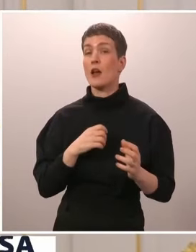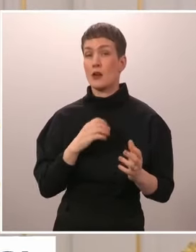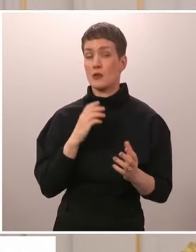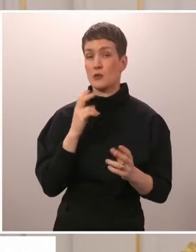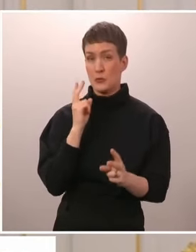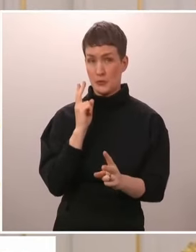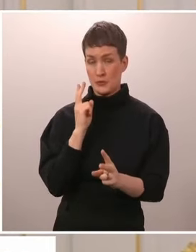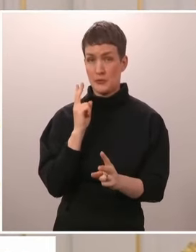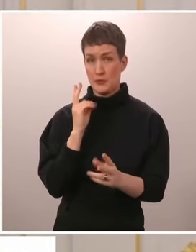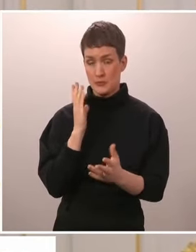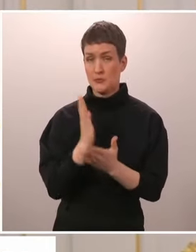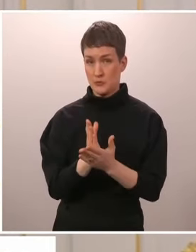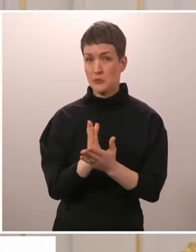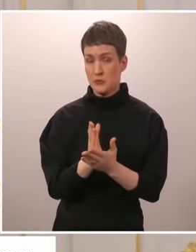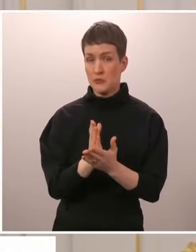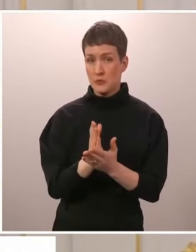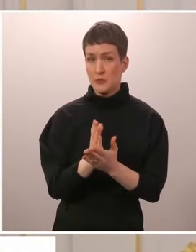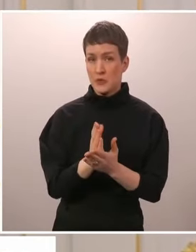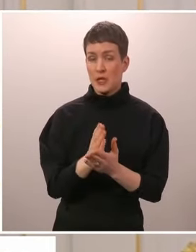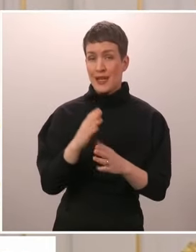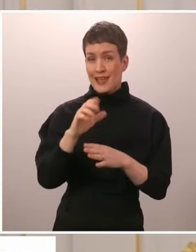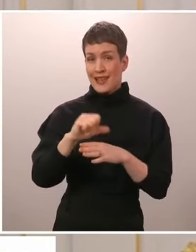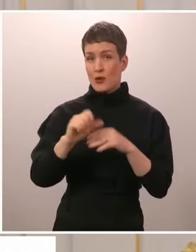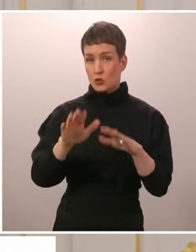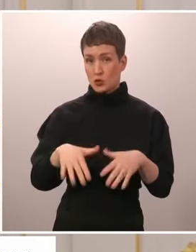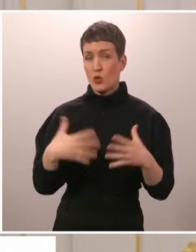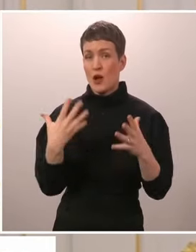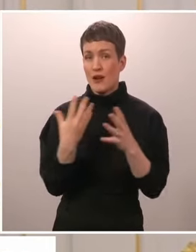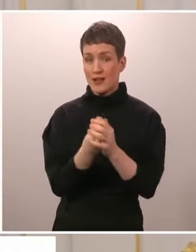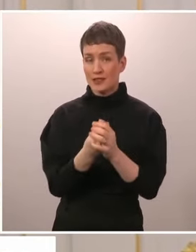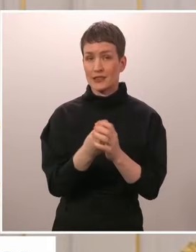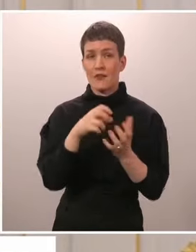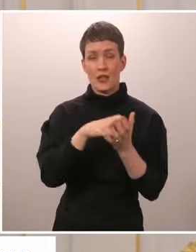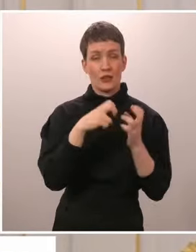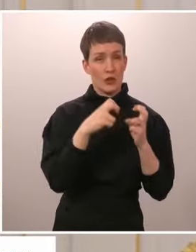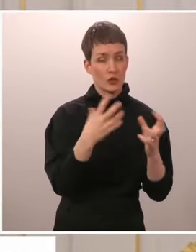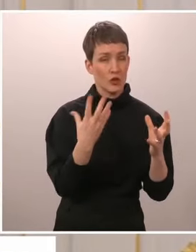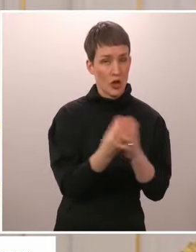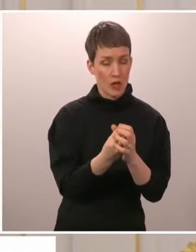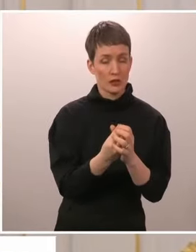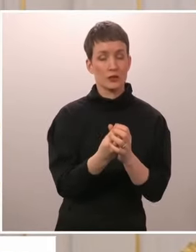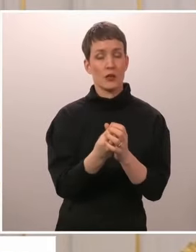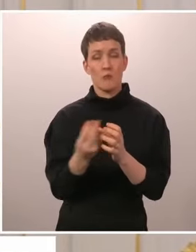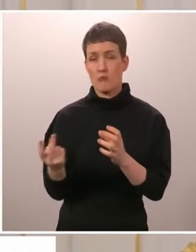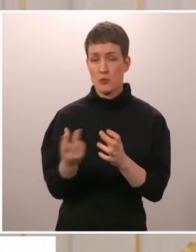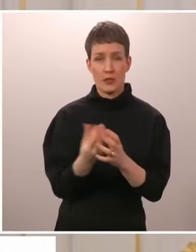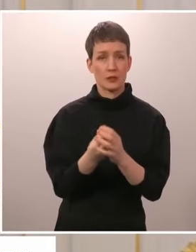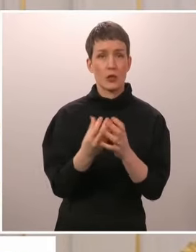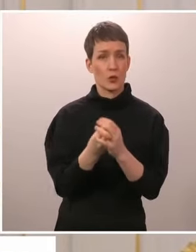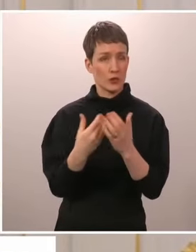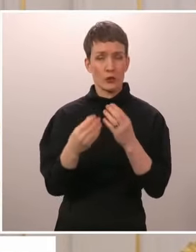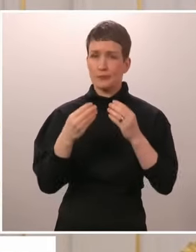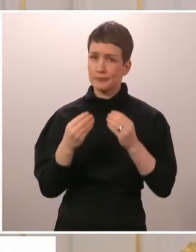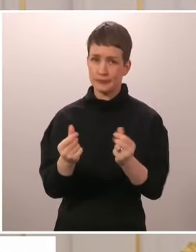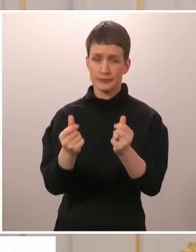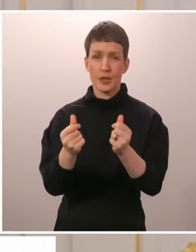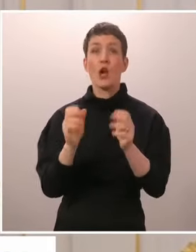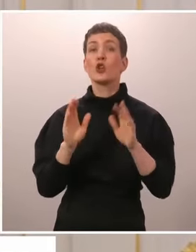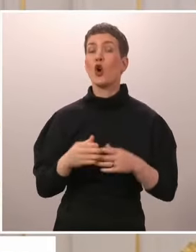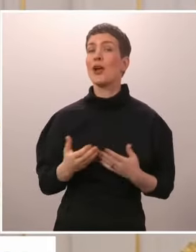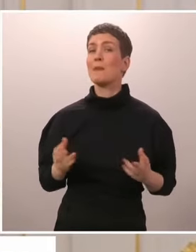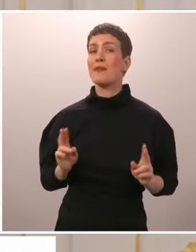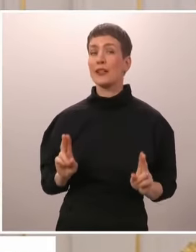yhteistyö eduskunnan ja valtioneuvoston kanssa on saumatonta. Olen jo epävirallisesti